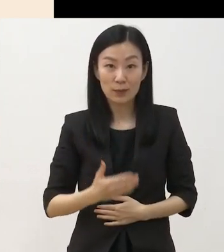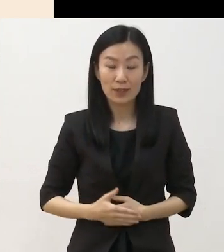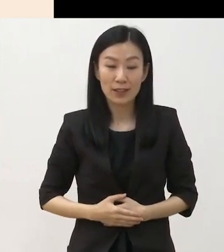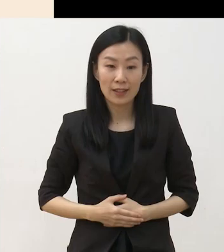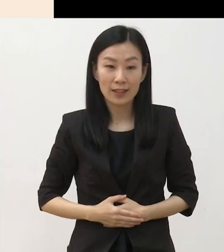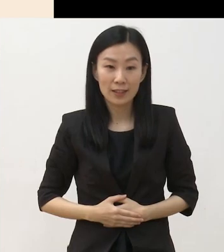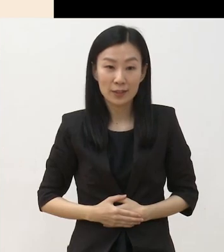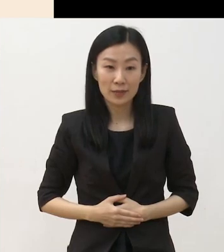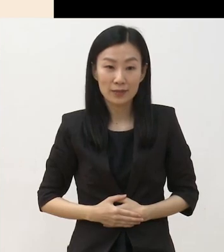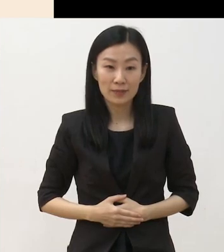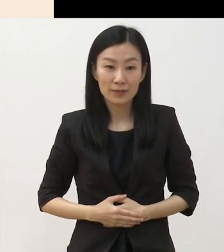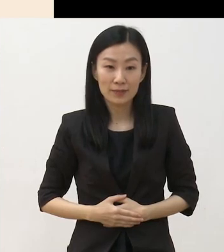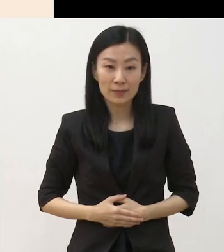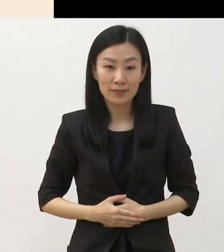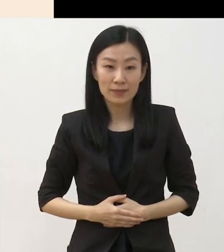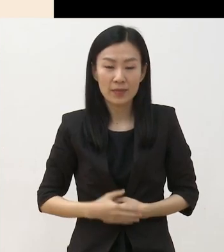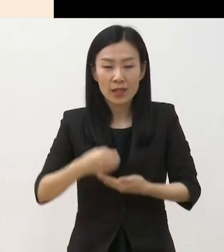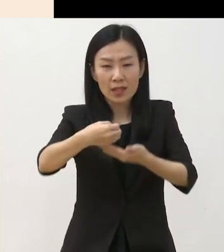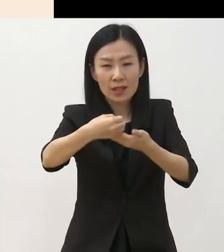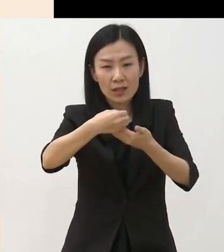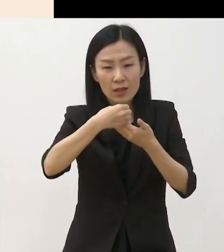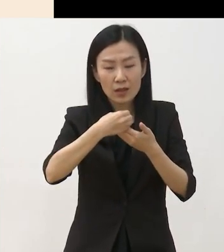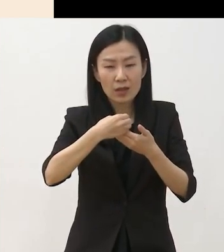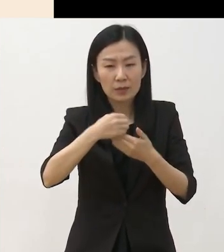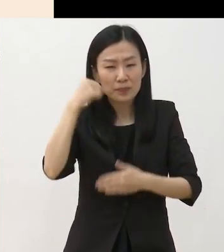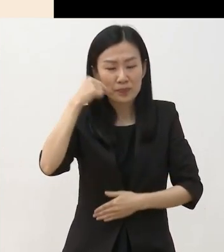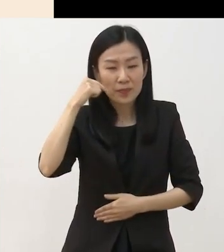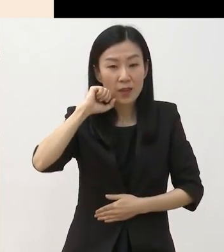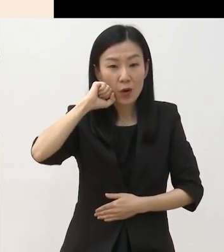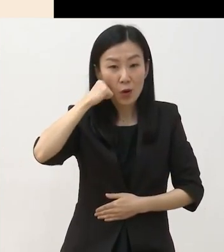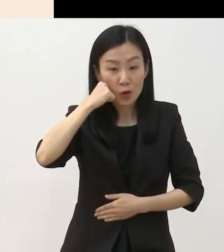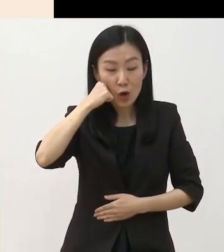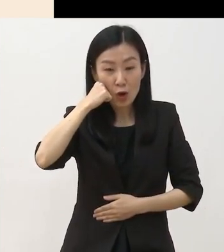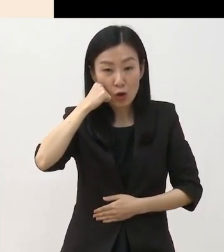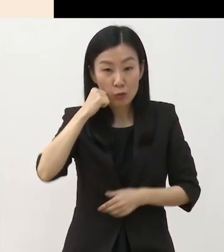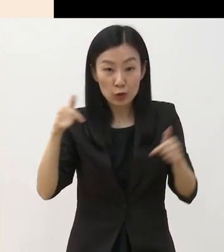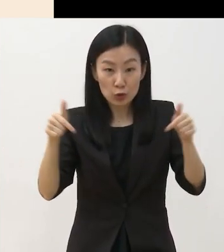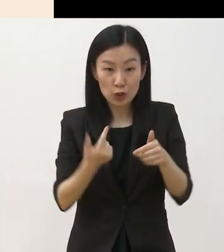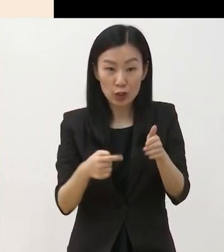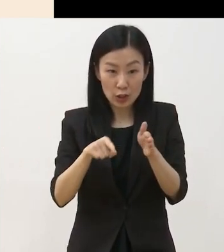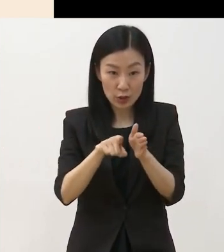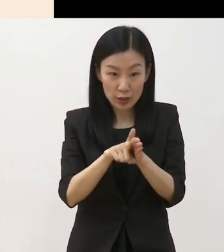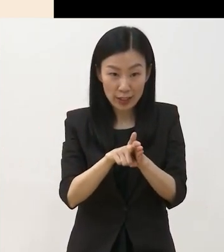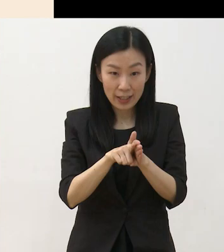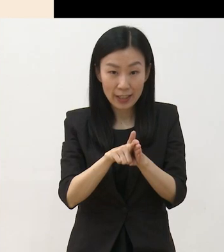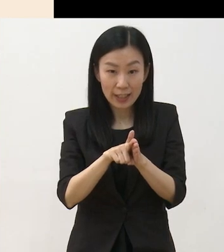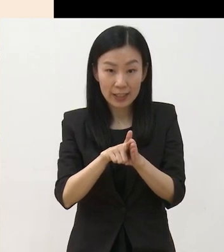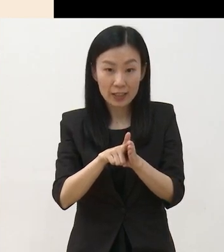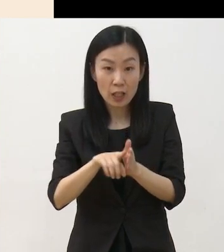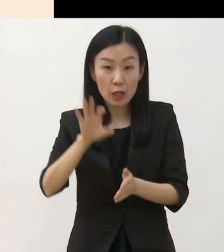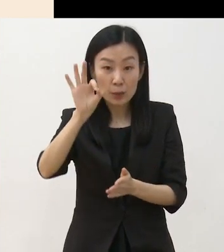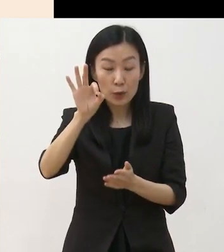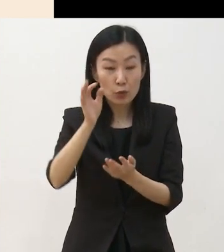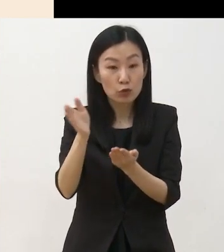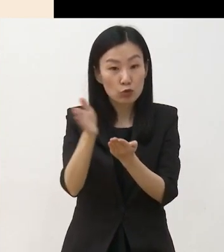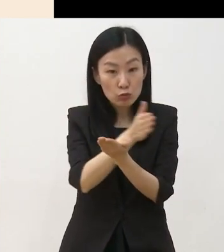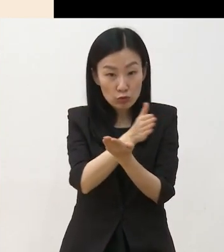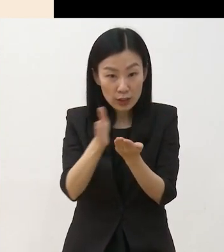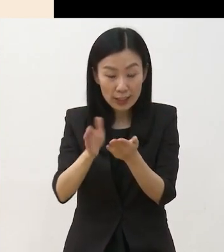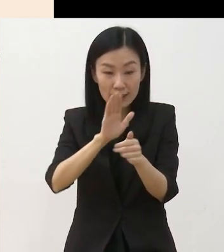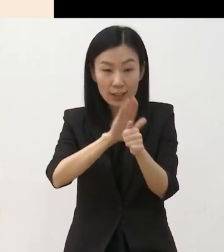진입 장벽 해소를 위해서 진출 준비 과정과 진출 지원으로 유형을 구분하여 추진하고 있는데요